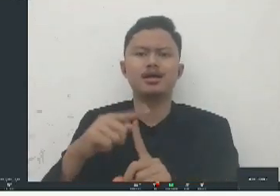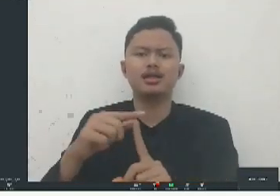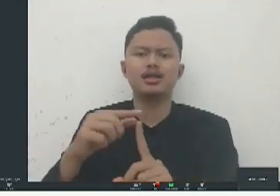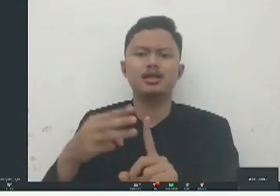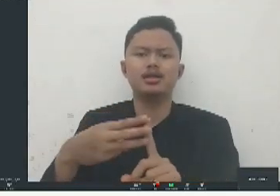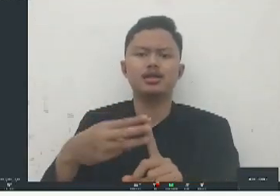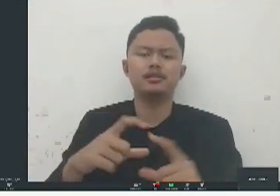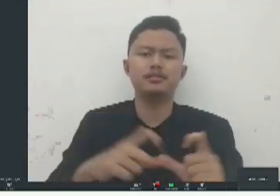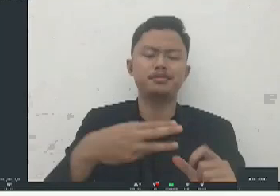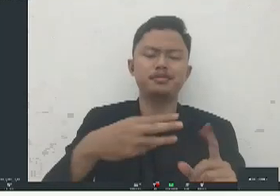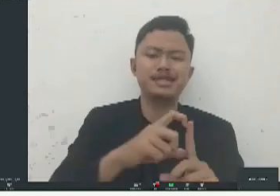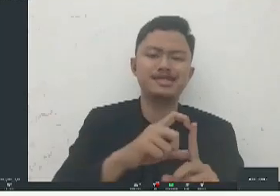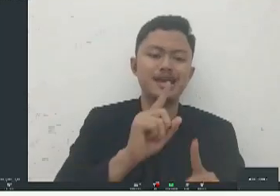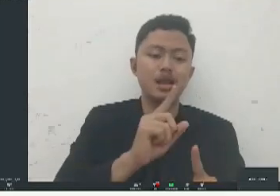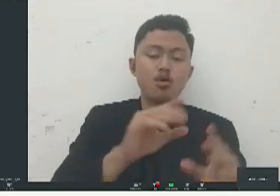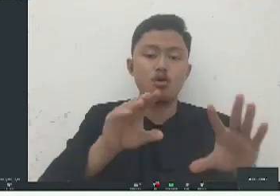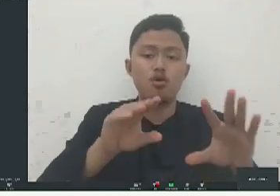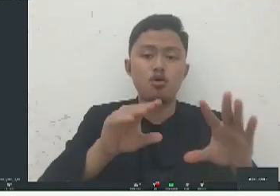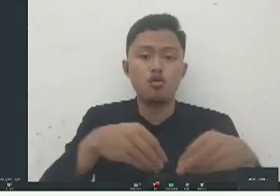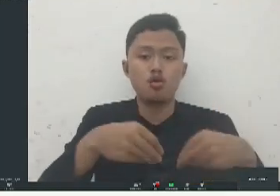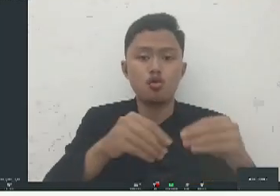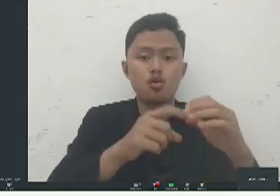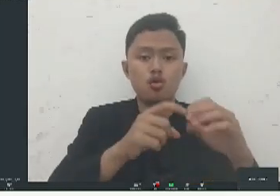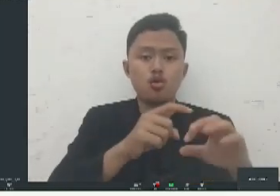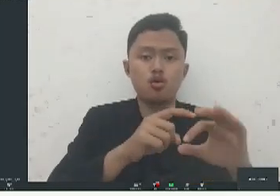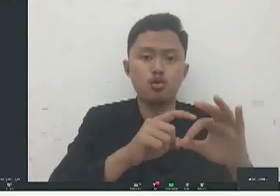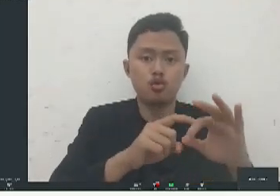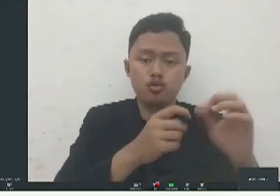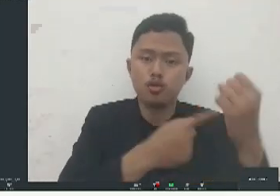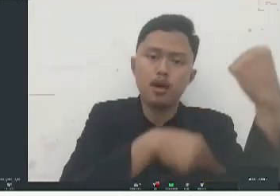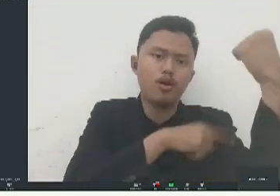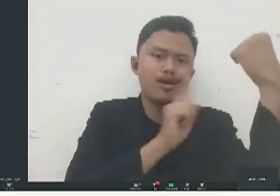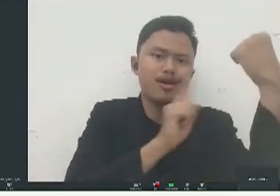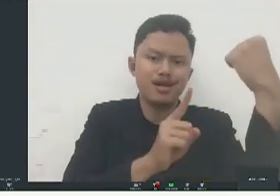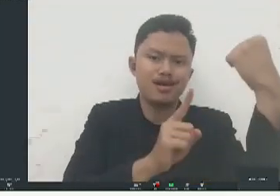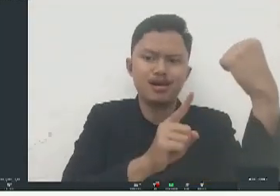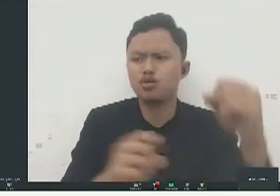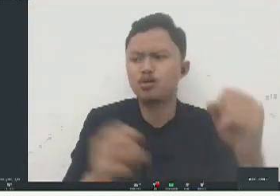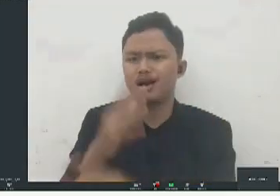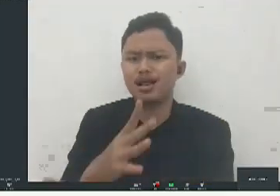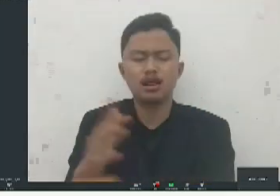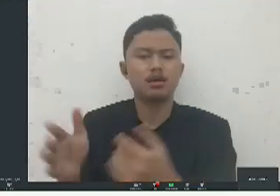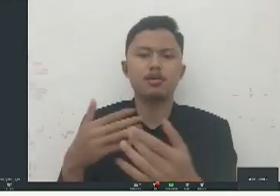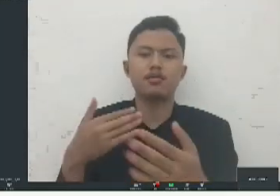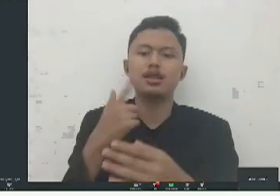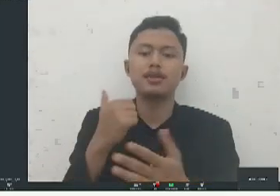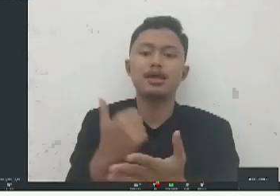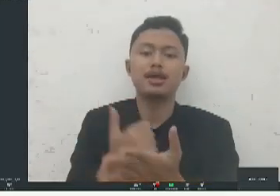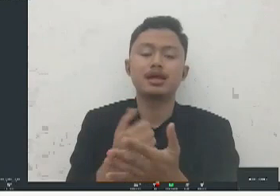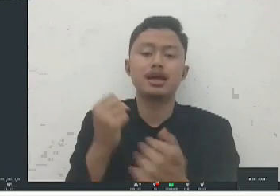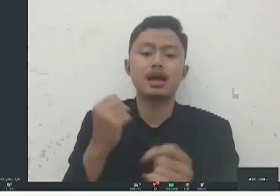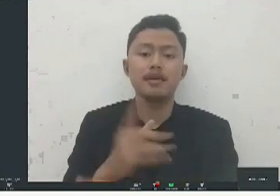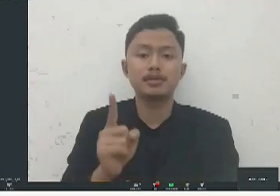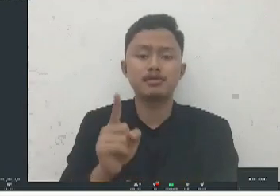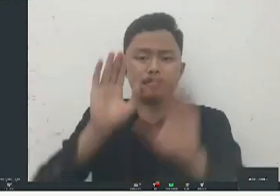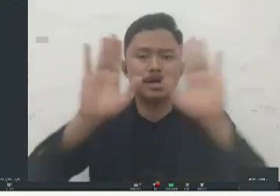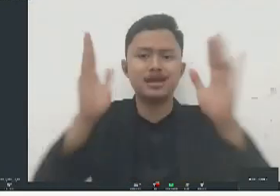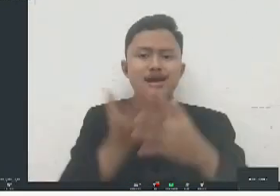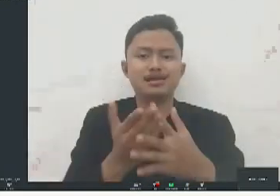apa sesuai dengan substansi yang diminta ya gagal ya gak masalah asal jangan gagal itu karena media yang tidak accessible